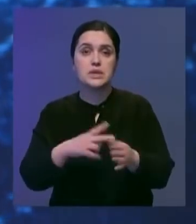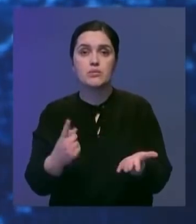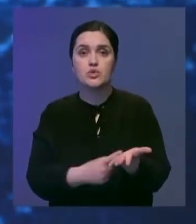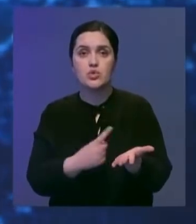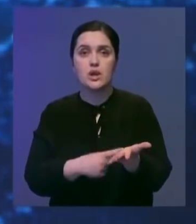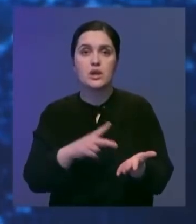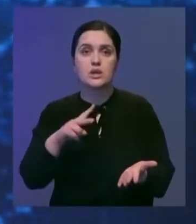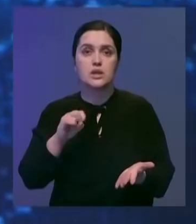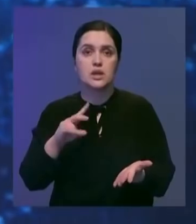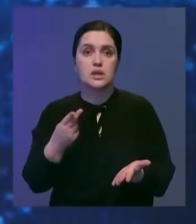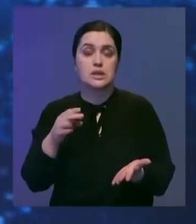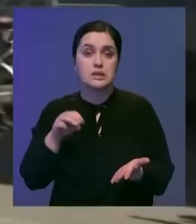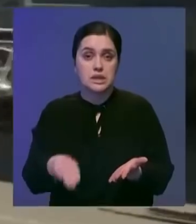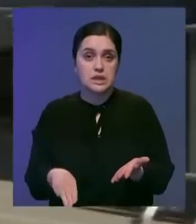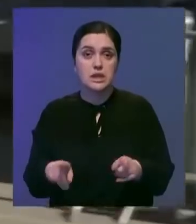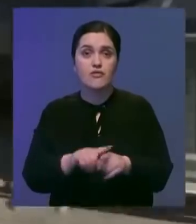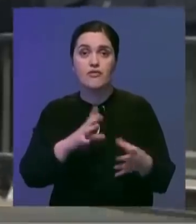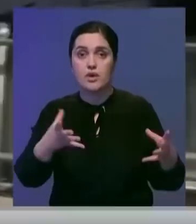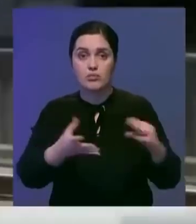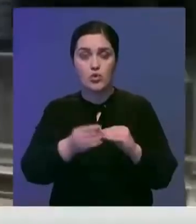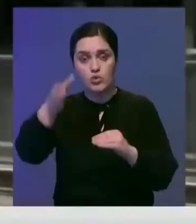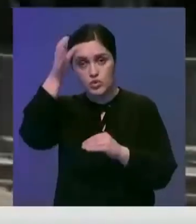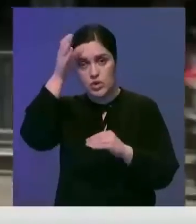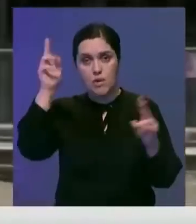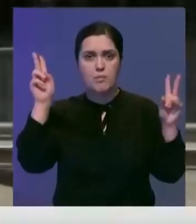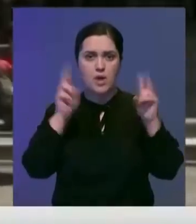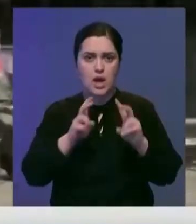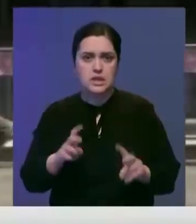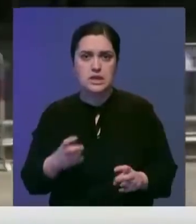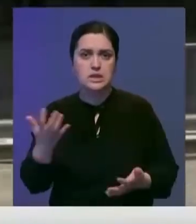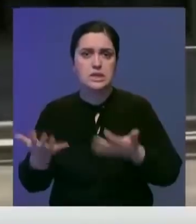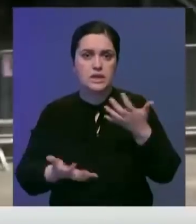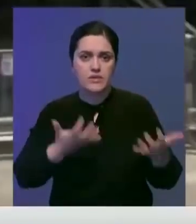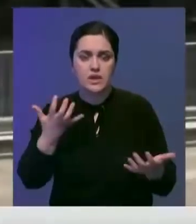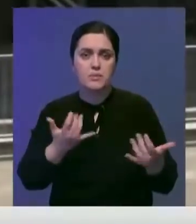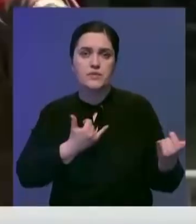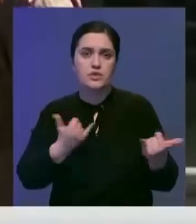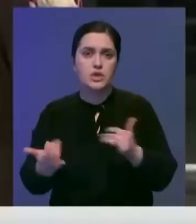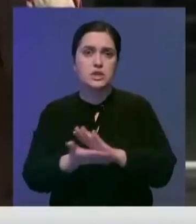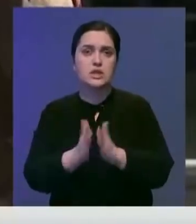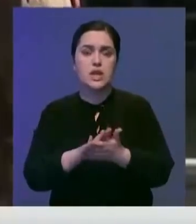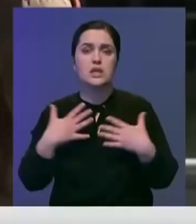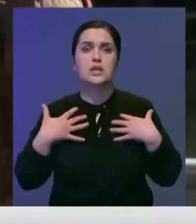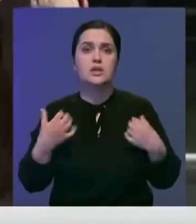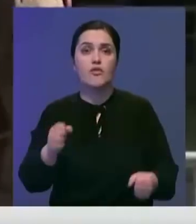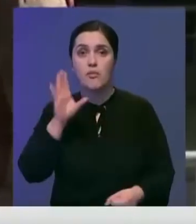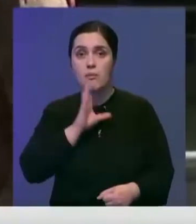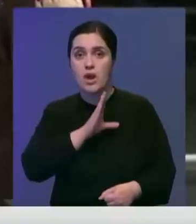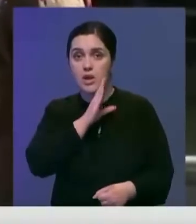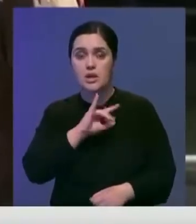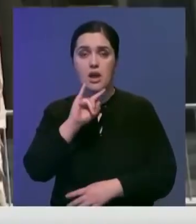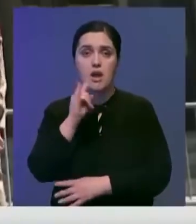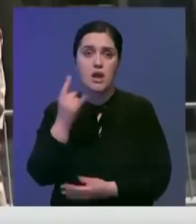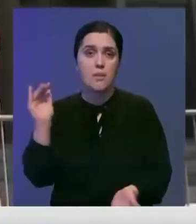медицинском журнале Lancet. К таким выводам ученые пришли после анализа исследований, посвященных состоянию здоровья